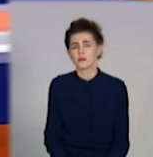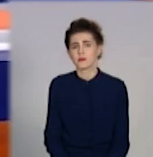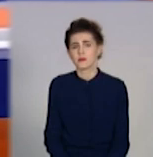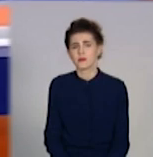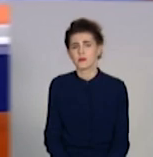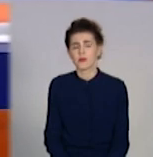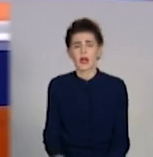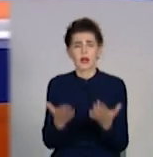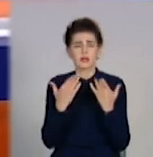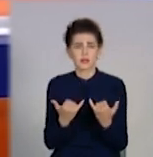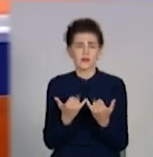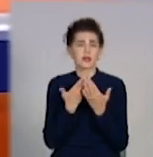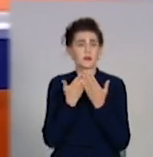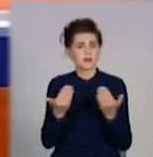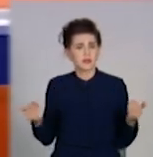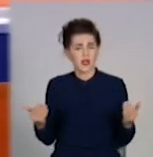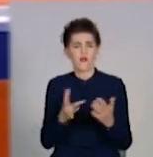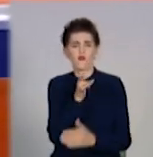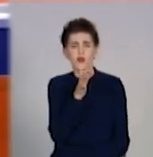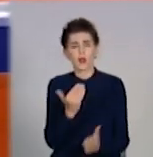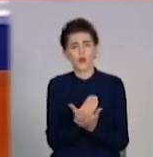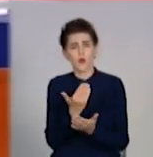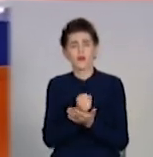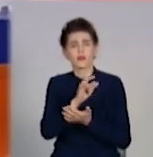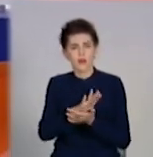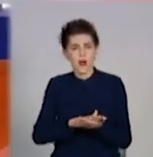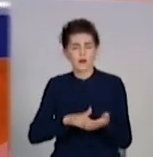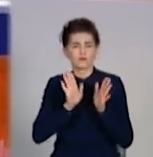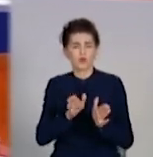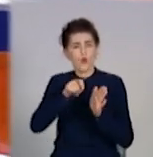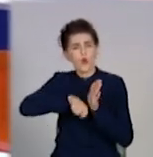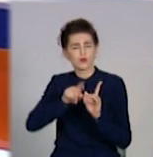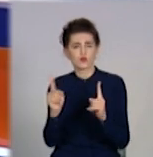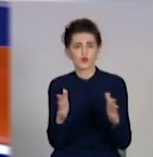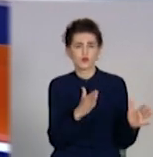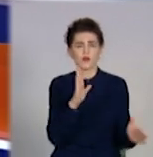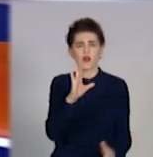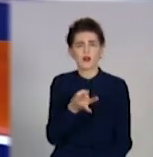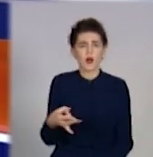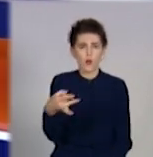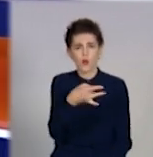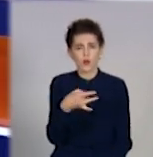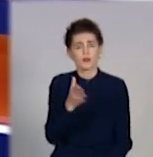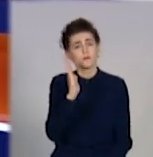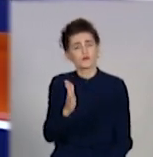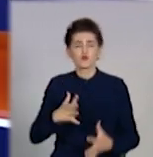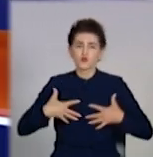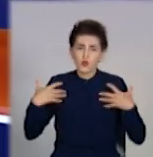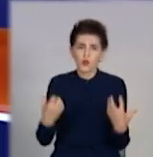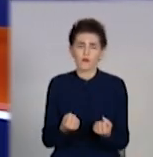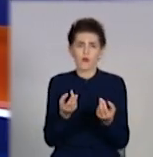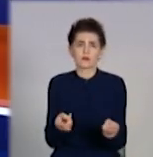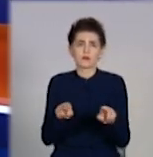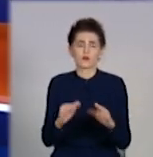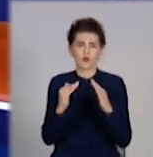На сьогодні це все. Врімя новостей Донбасса і далі будуть стежити за подіями у регіоні. Будьте здорові, залишайтесь